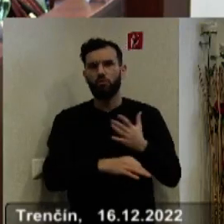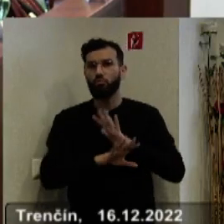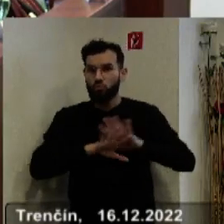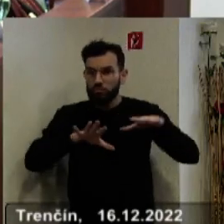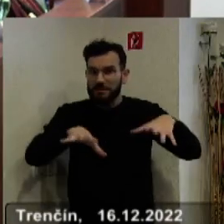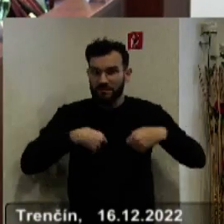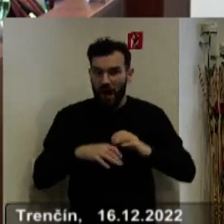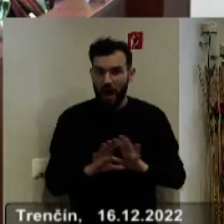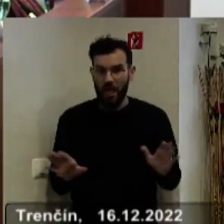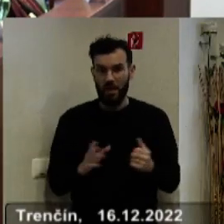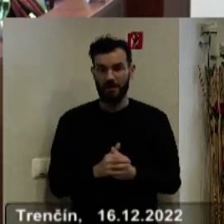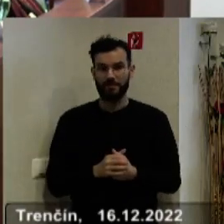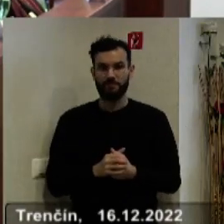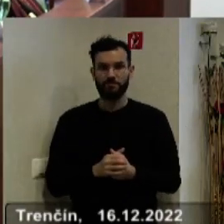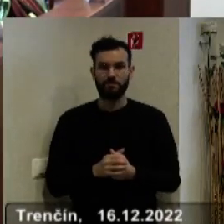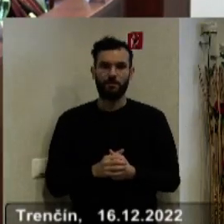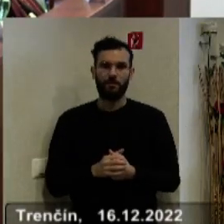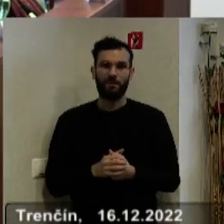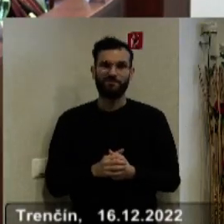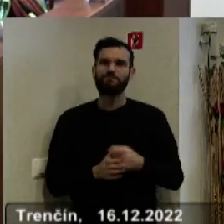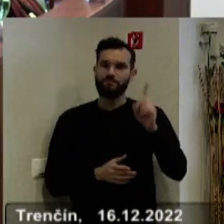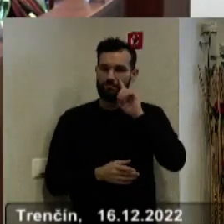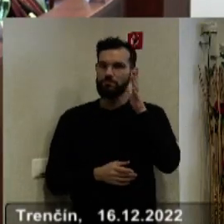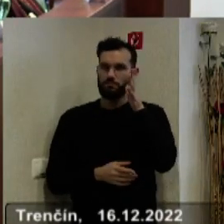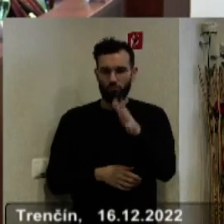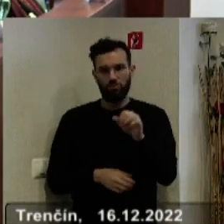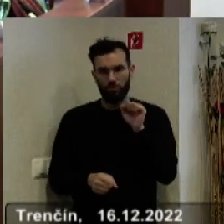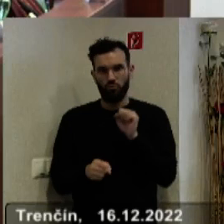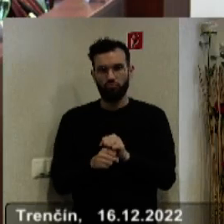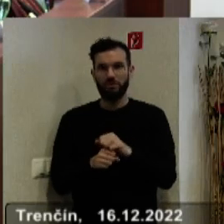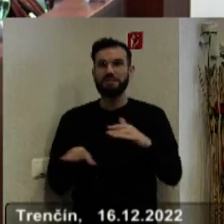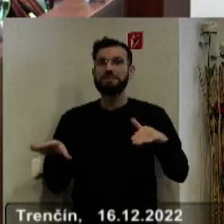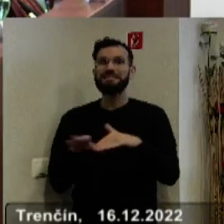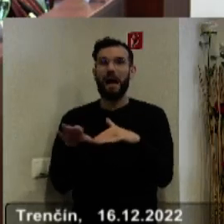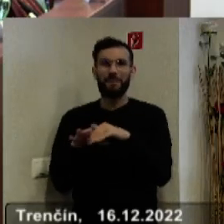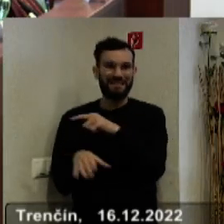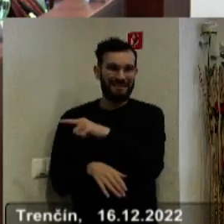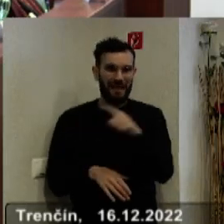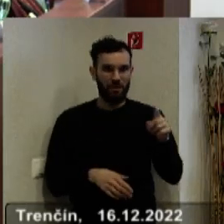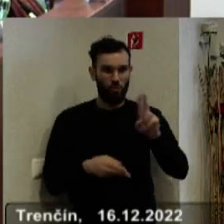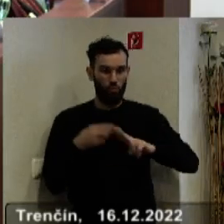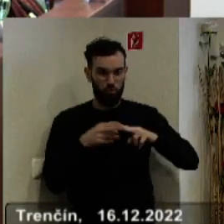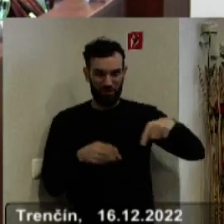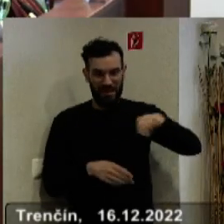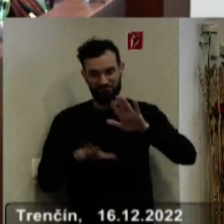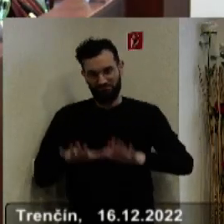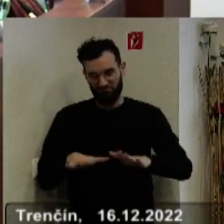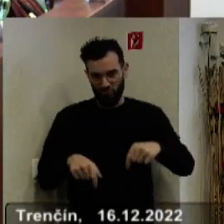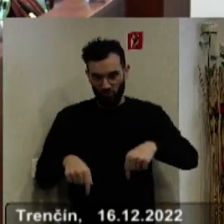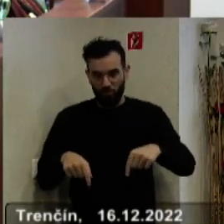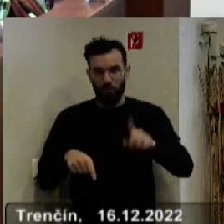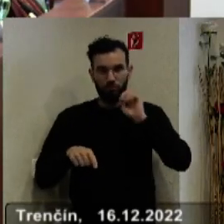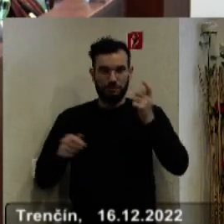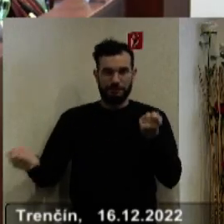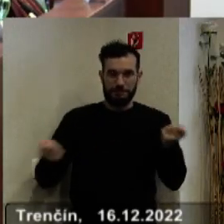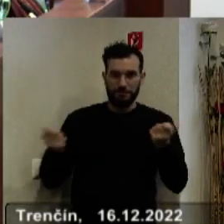teda schválené. Bude veľký tlak proste na zamestnancov nášho úradu, aby sme dokázali